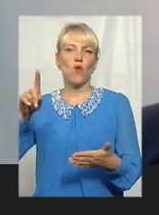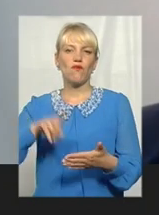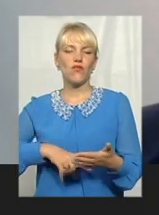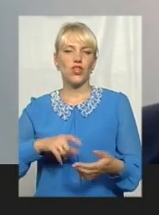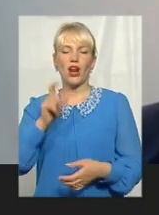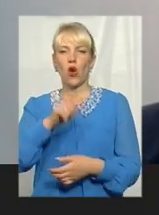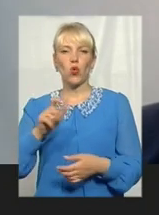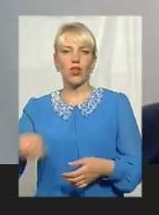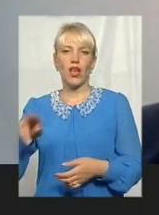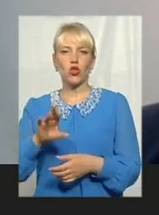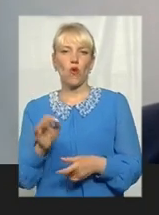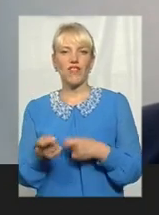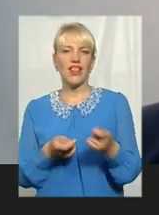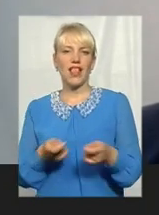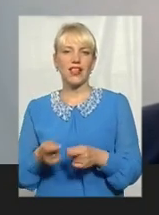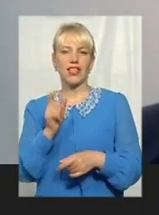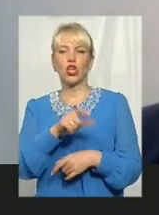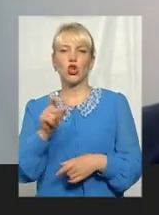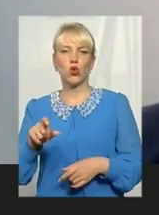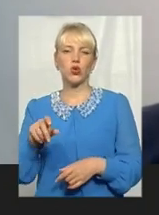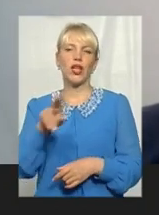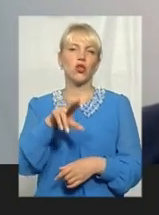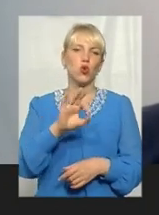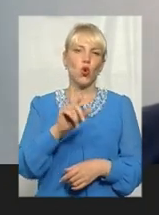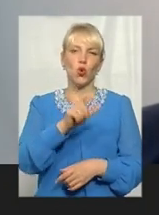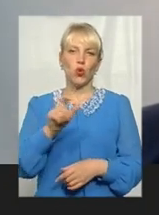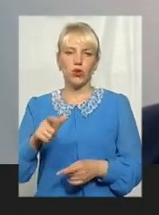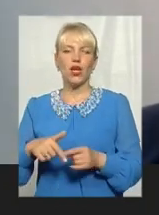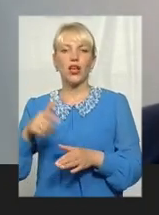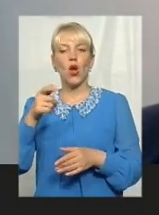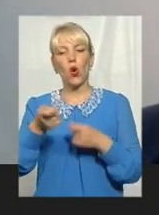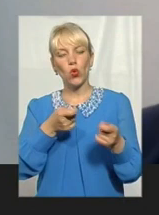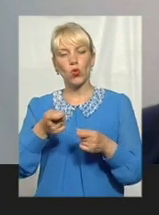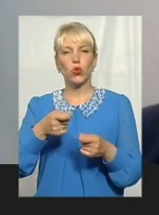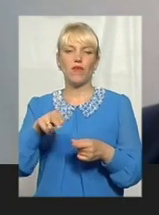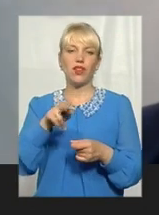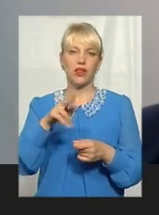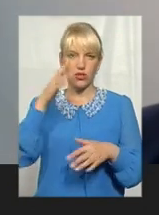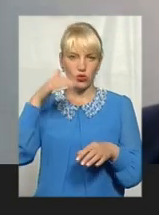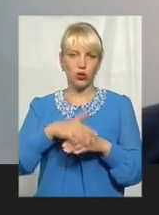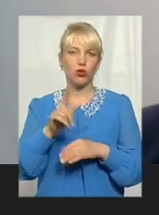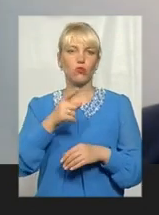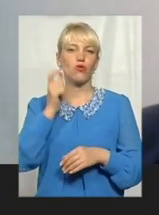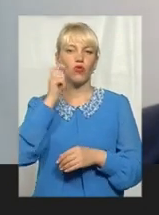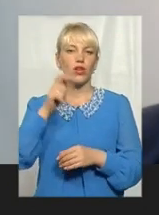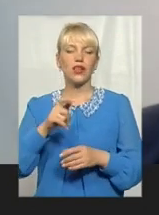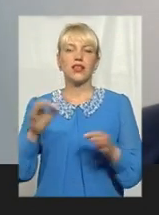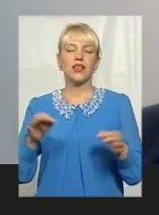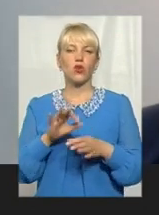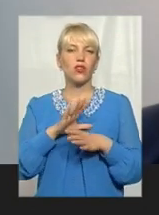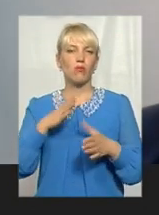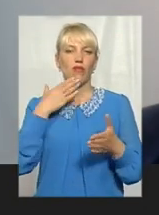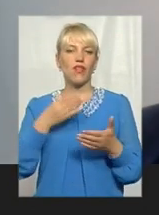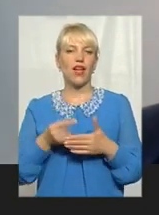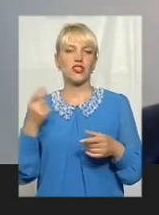до влади і навіть людей до людей. Людей до влади, це зрозуміло, тому що в Україні сотні років не було власної